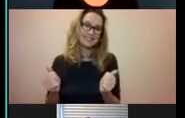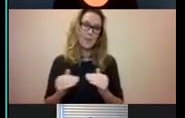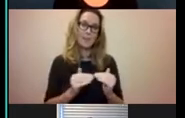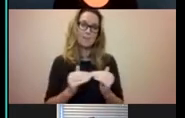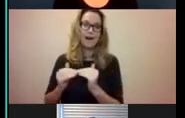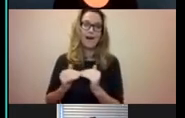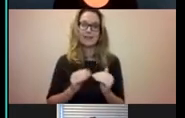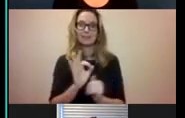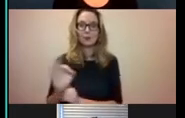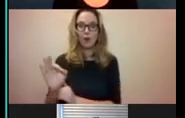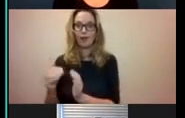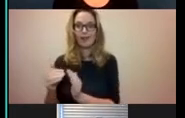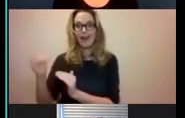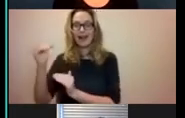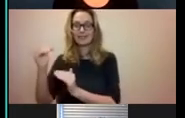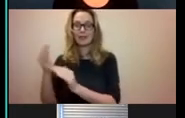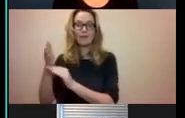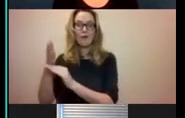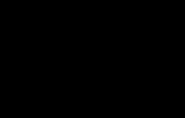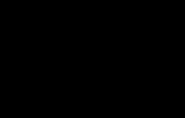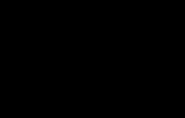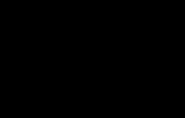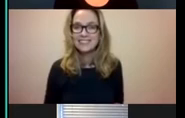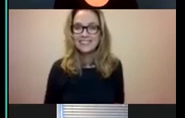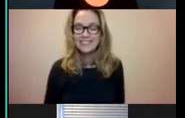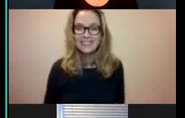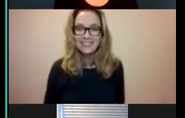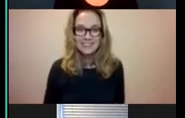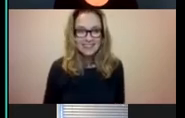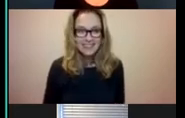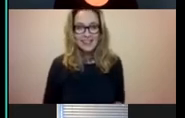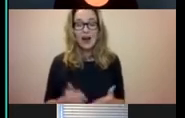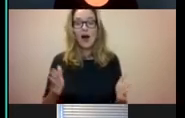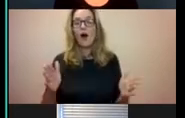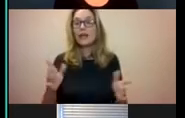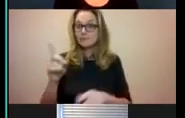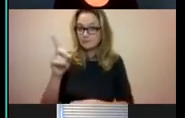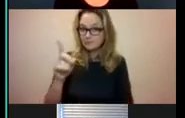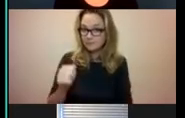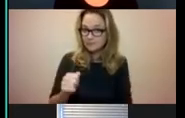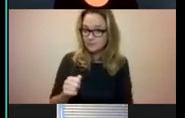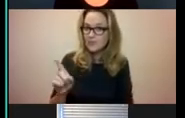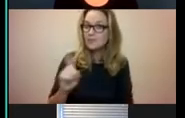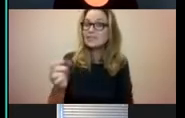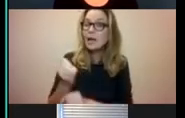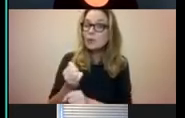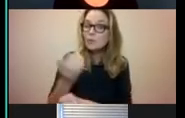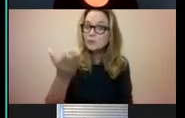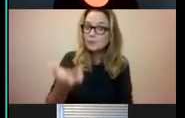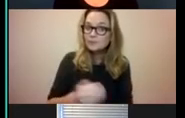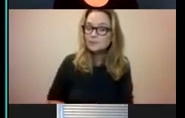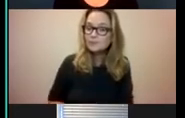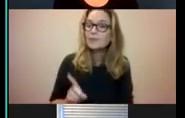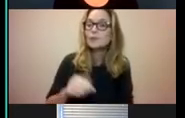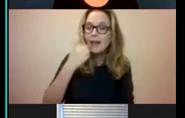als later, voor het gezet onderwijs. Ja, ik wilde nog even weten wat je voor beroep hebt. Wat je dagelijks